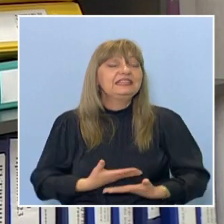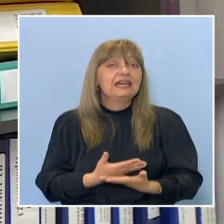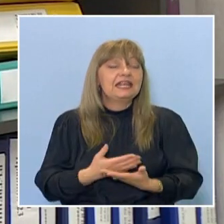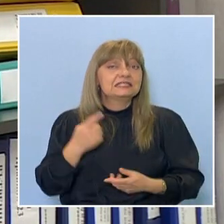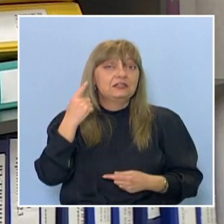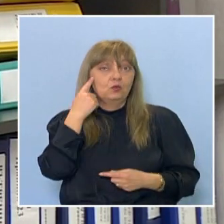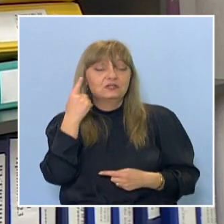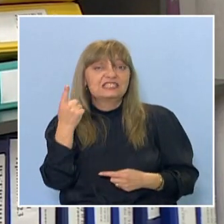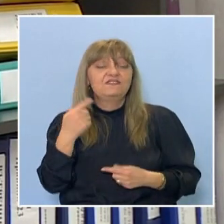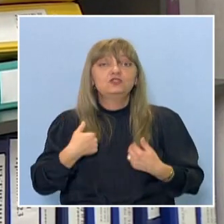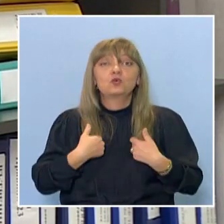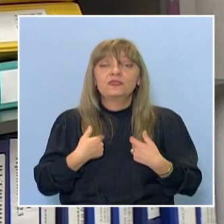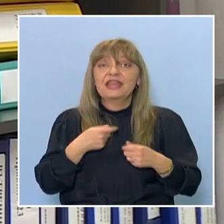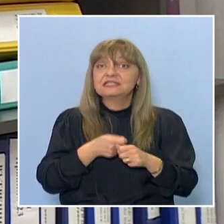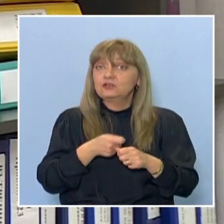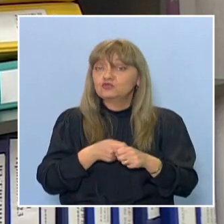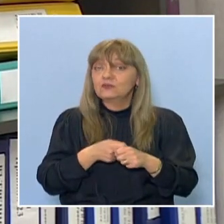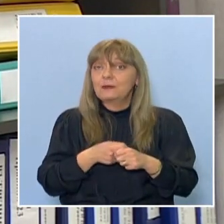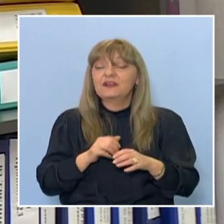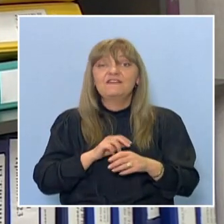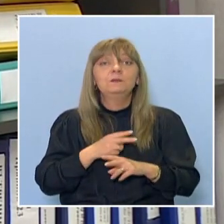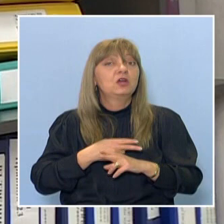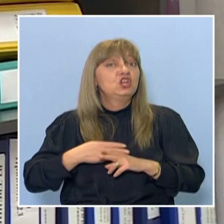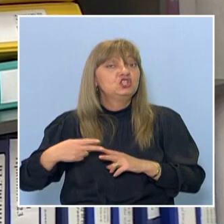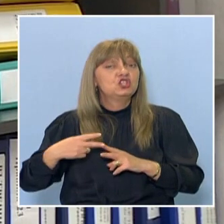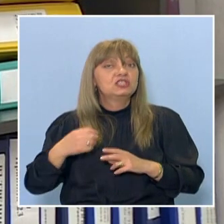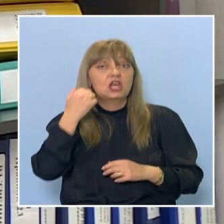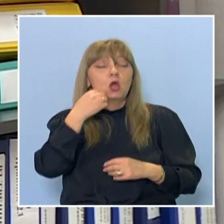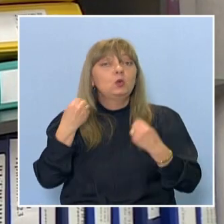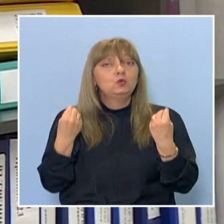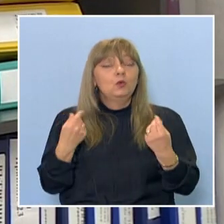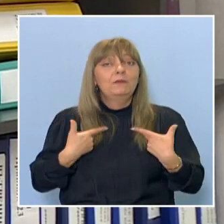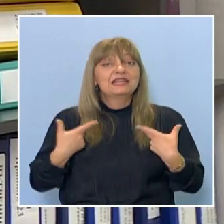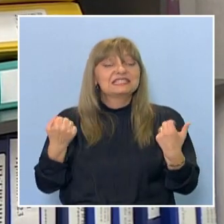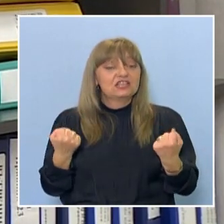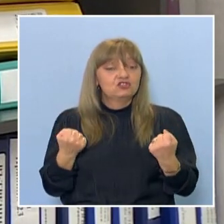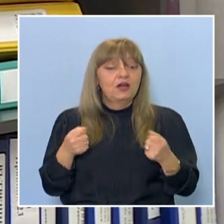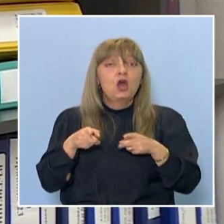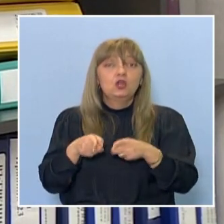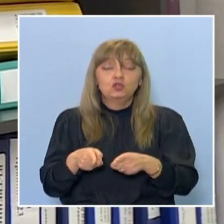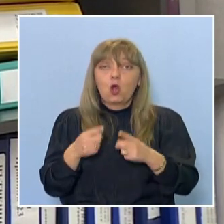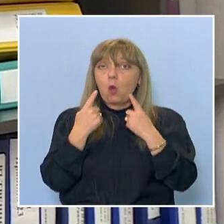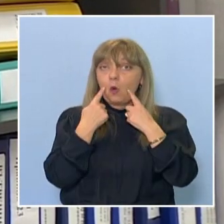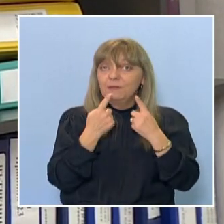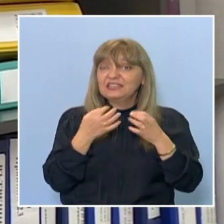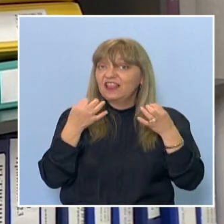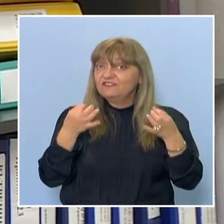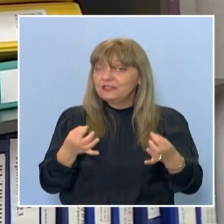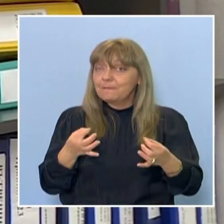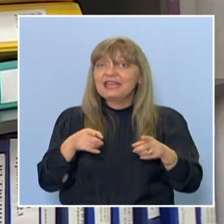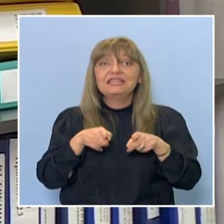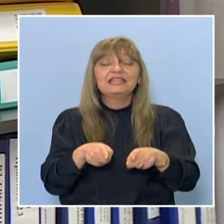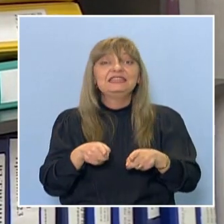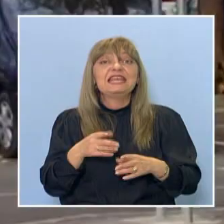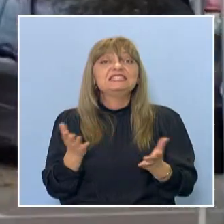направим по-чист и по-добър за живеене. Така че той точно това е направил. Обърнал и внимание на тези неща,